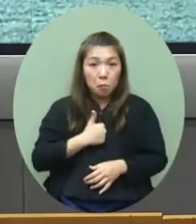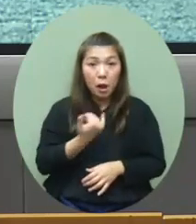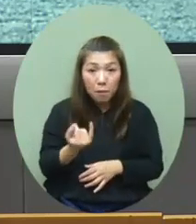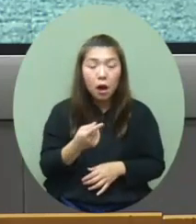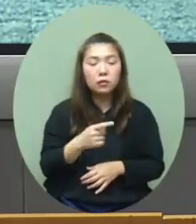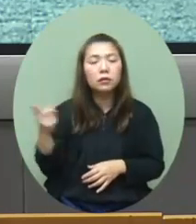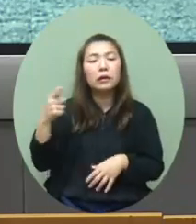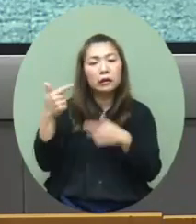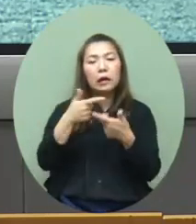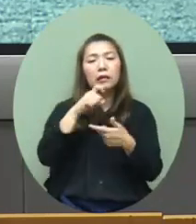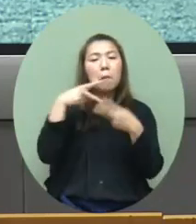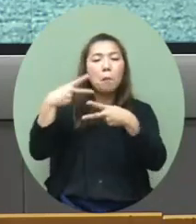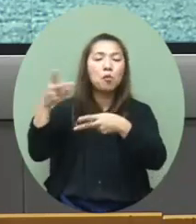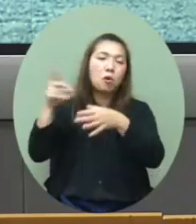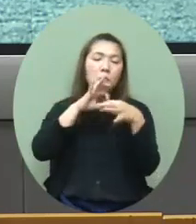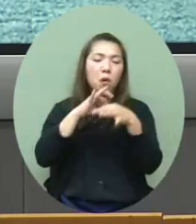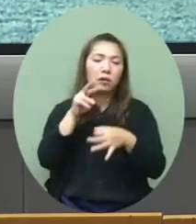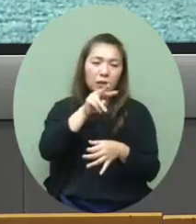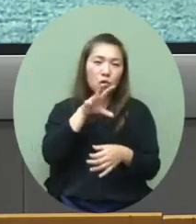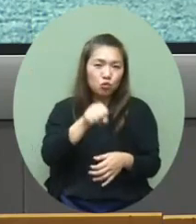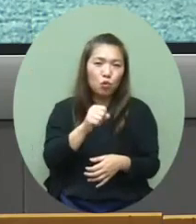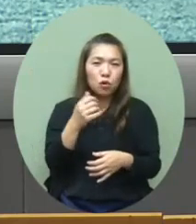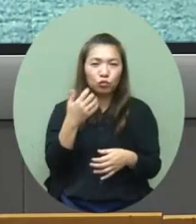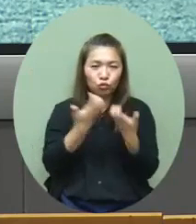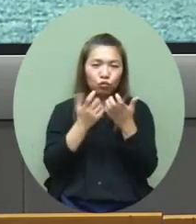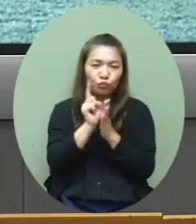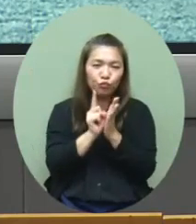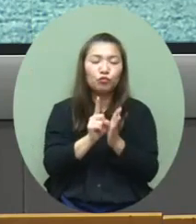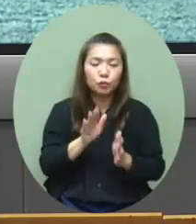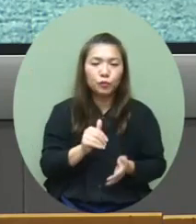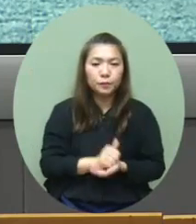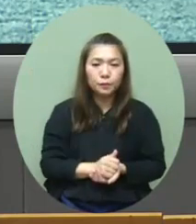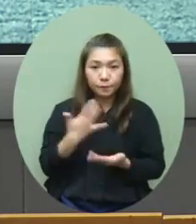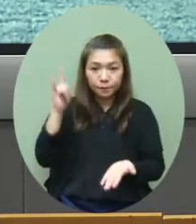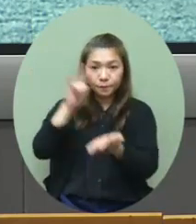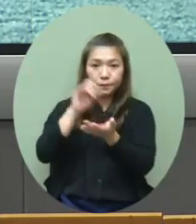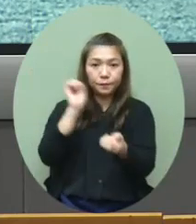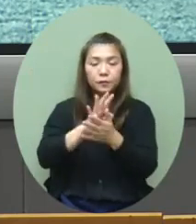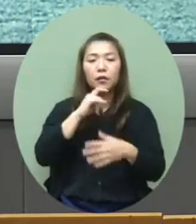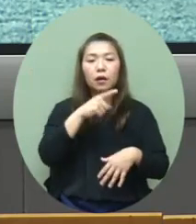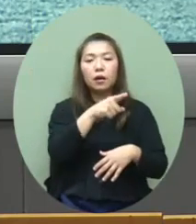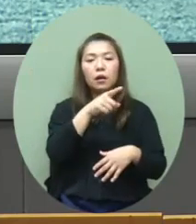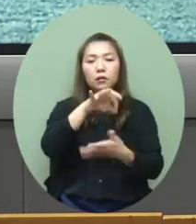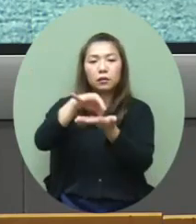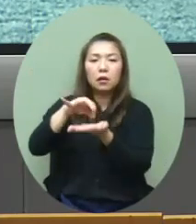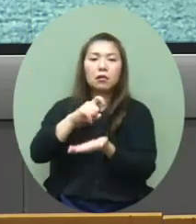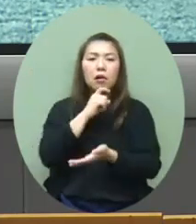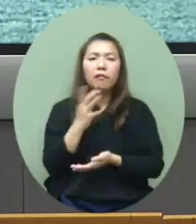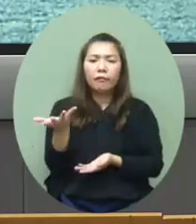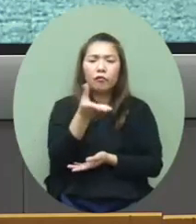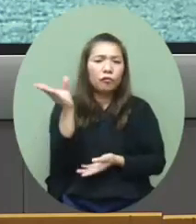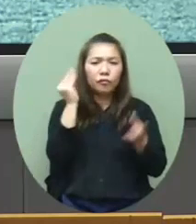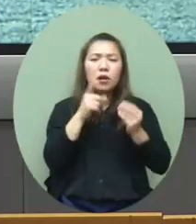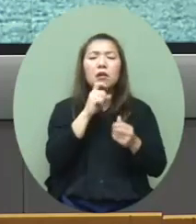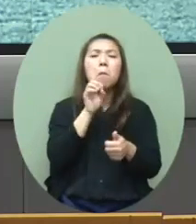的應該他們都會看出使用率的了輸入性個案的國家就因為我都收到有些人